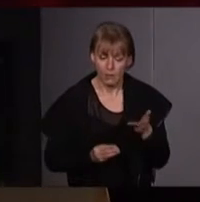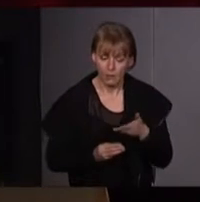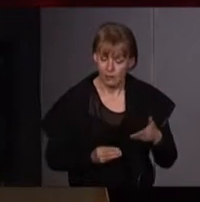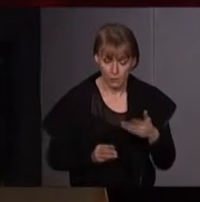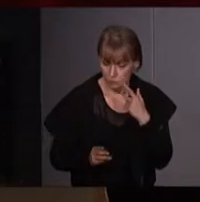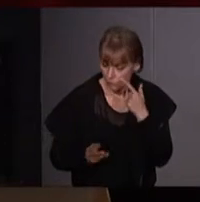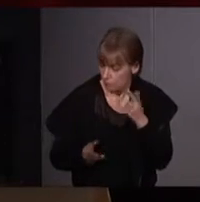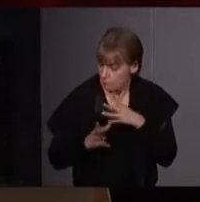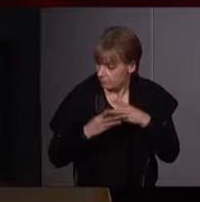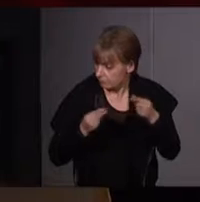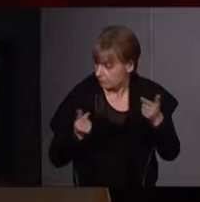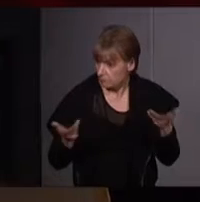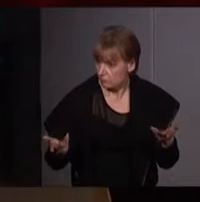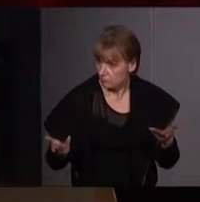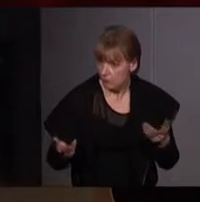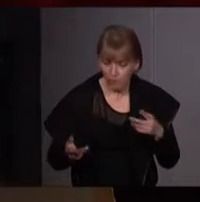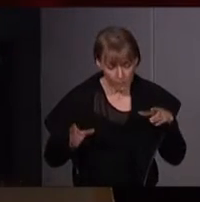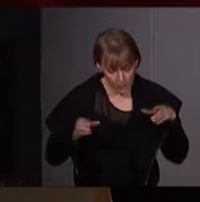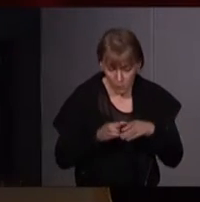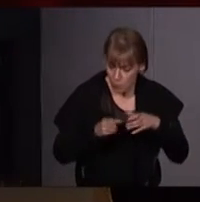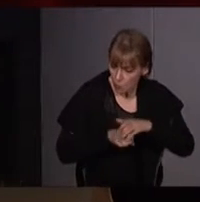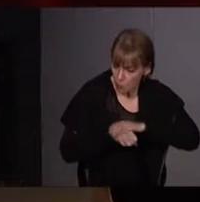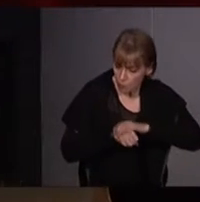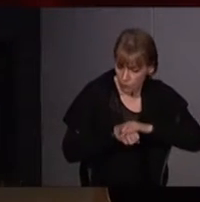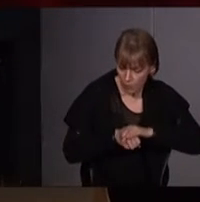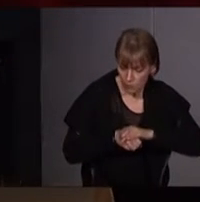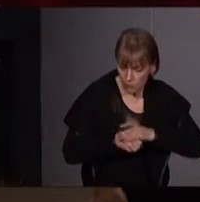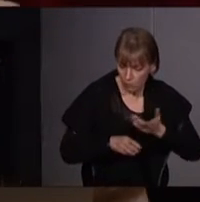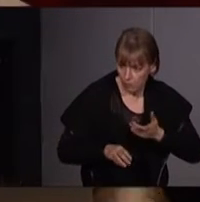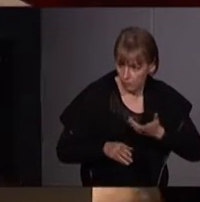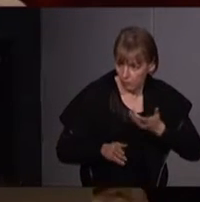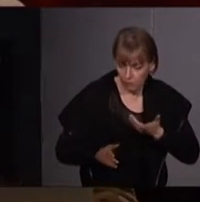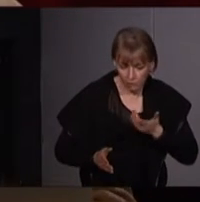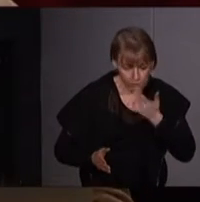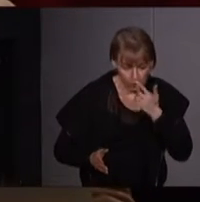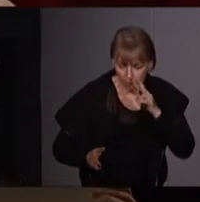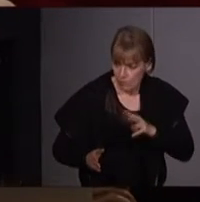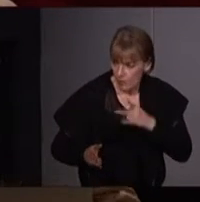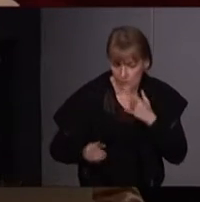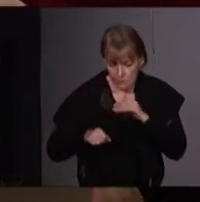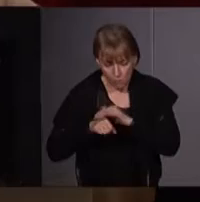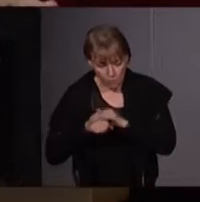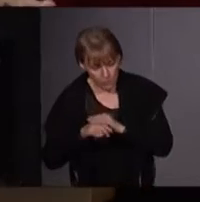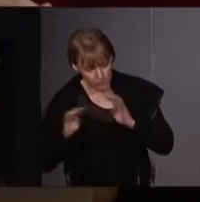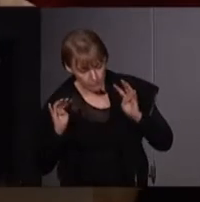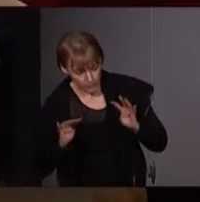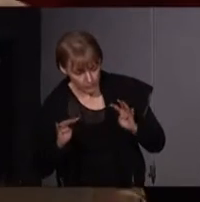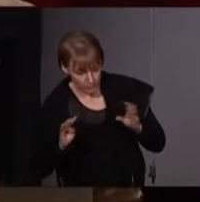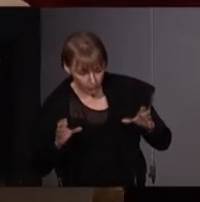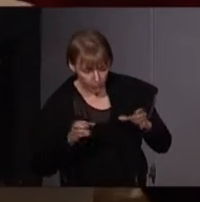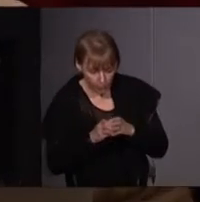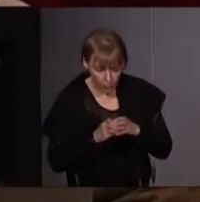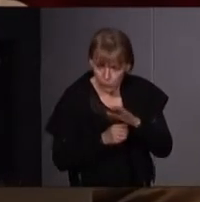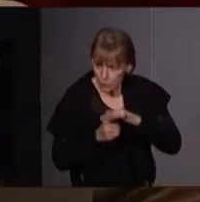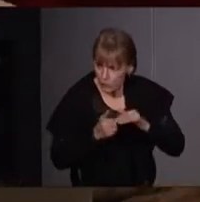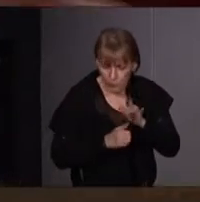invisibles en tant que mouvement politique. Le féminisme tout entier reste encore totalement invisible dans les mouvements sociaux